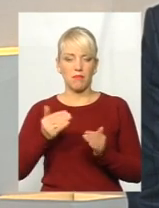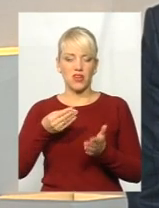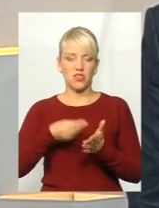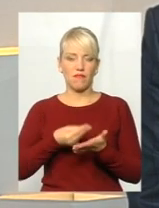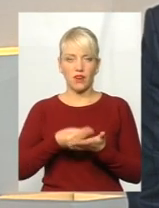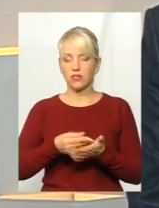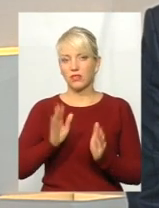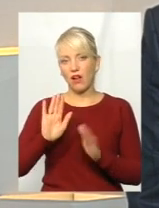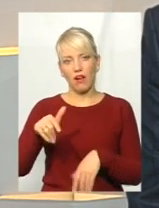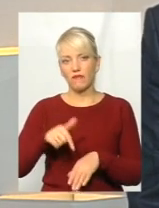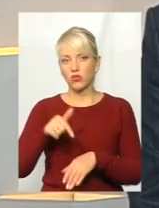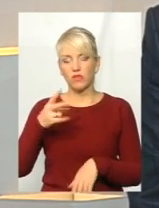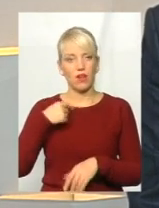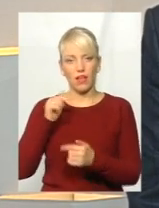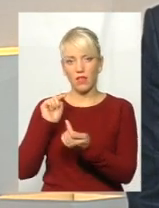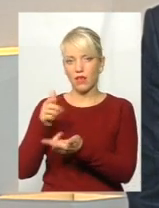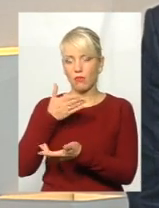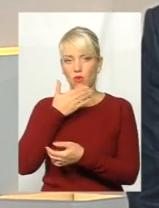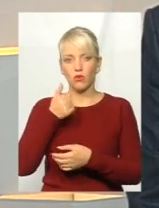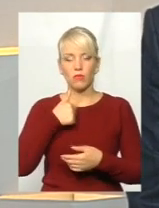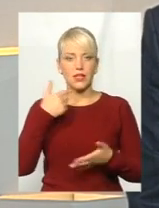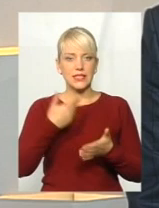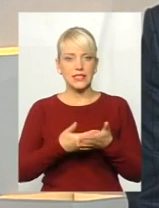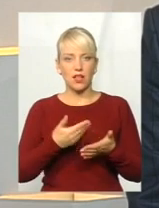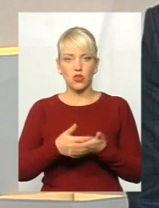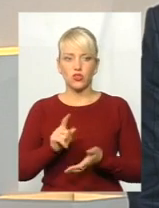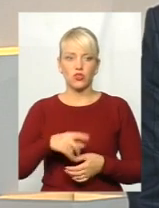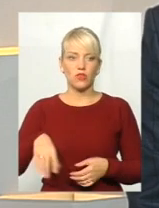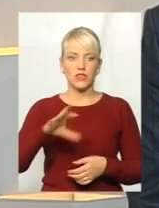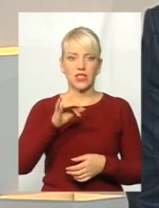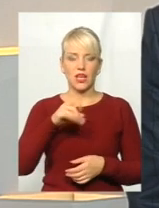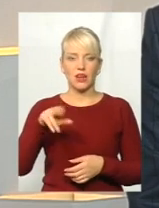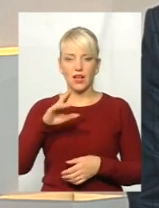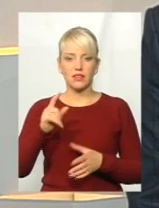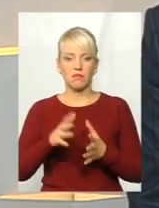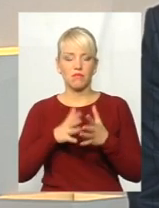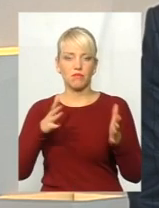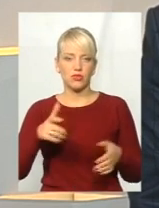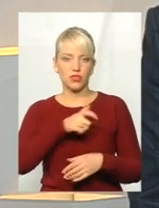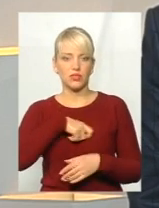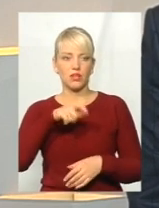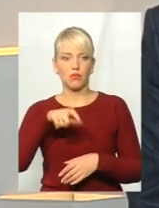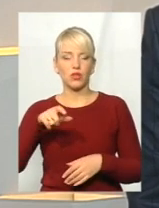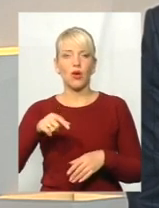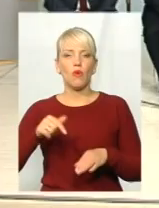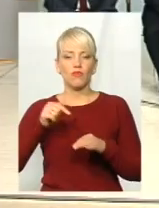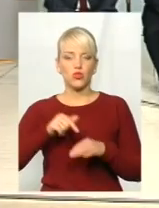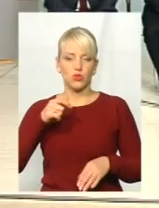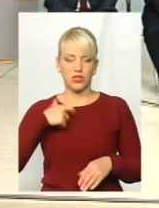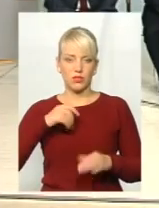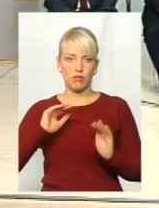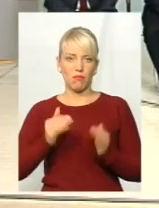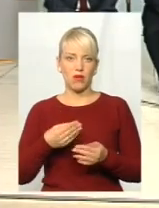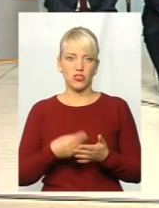відчуваю. Я не проти, але мені здаралося, що сьогодні вся Рада, своїм рішенням більшість депутатів, відчула себе меншовартністю. Бо коли